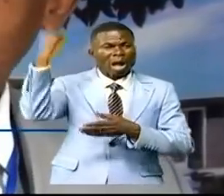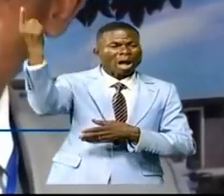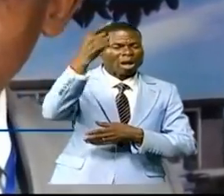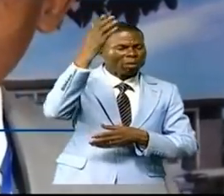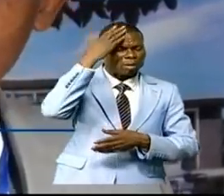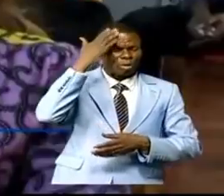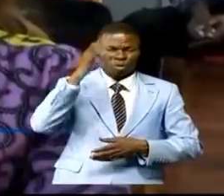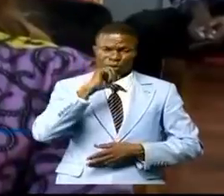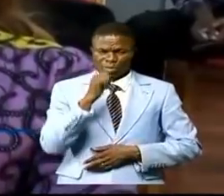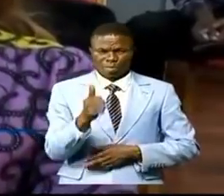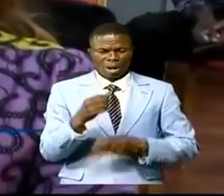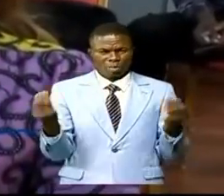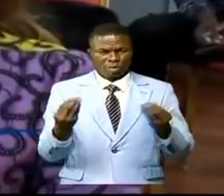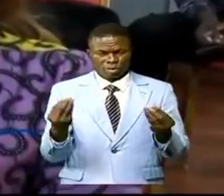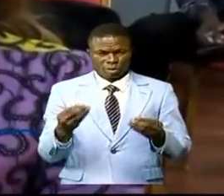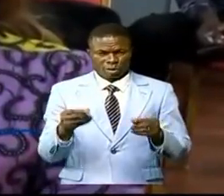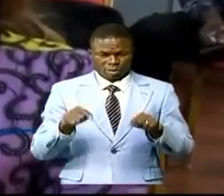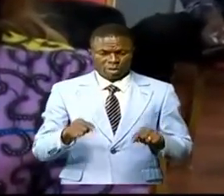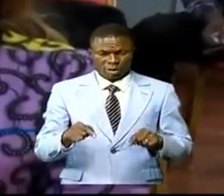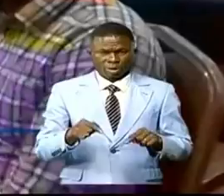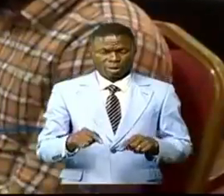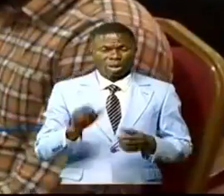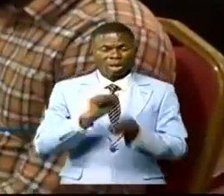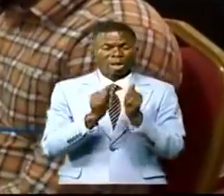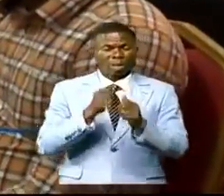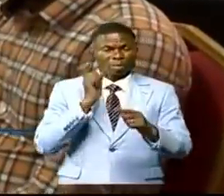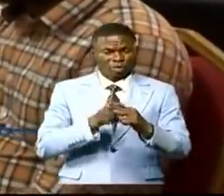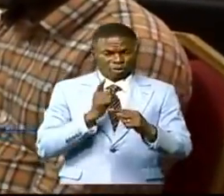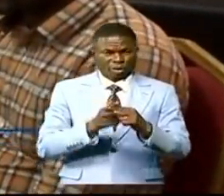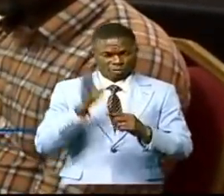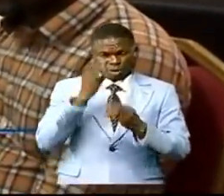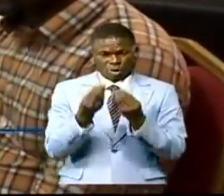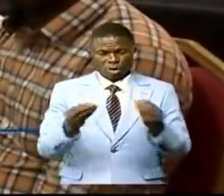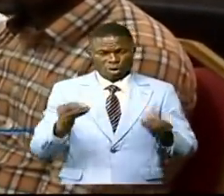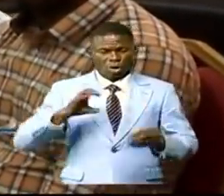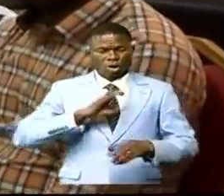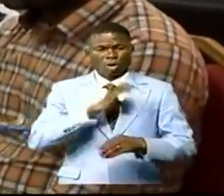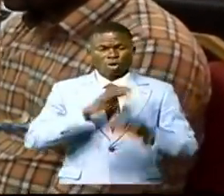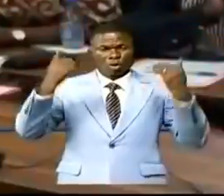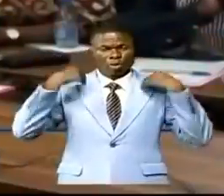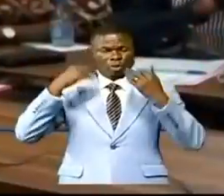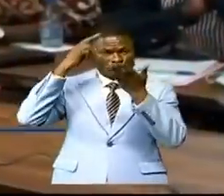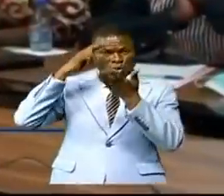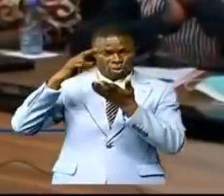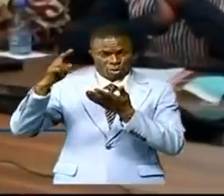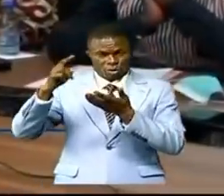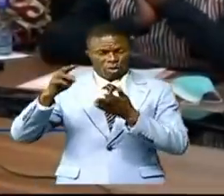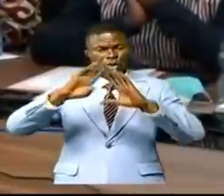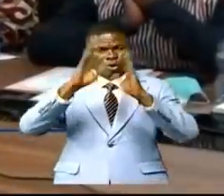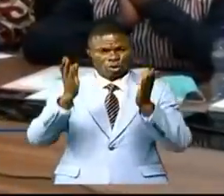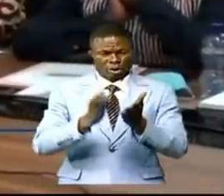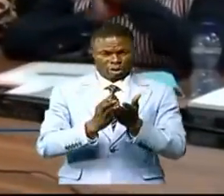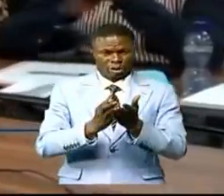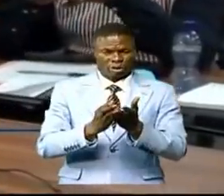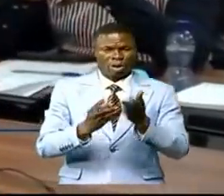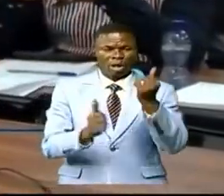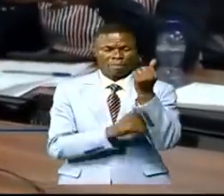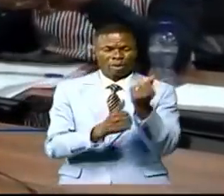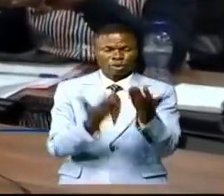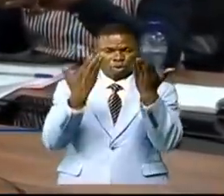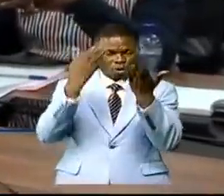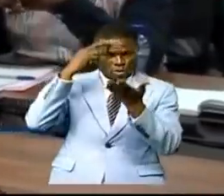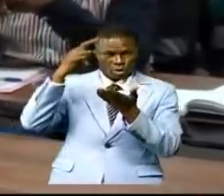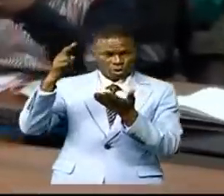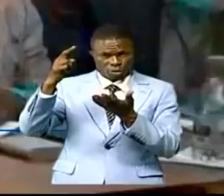classements mondiaux désormais un des défis à relever par le comité de gestion de l'Unikin et l'ensemble de la communauté universitaire